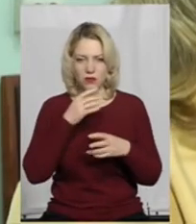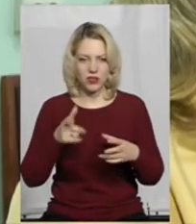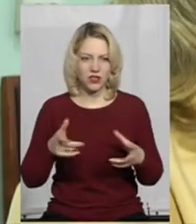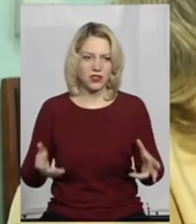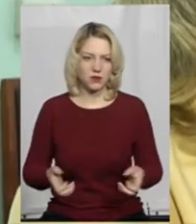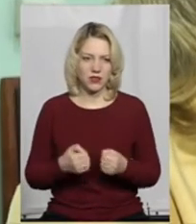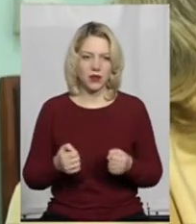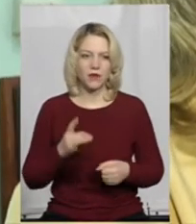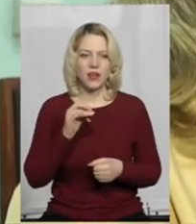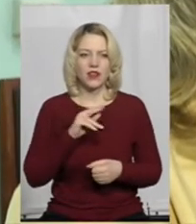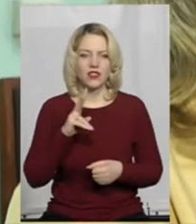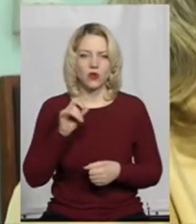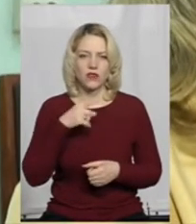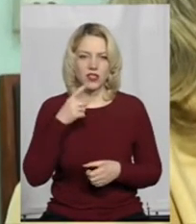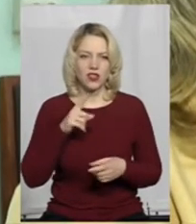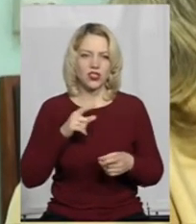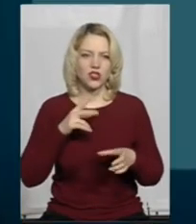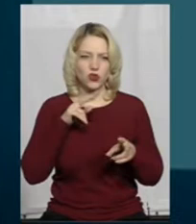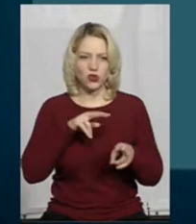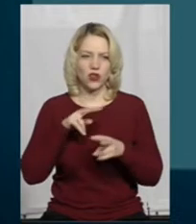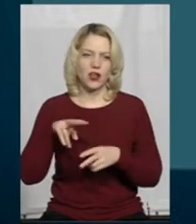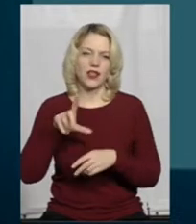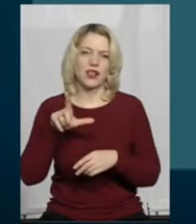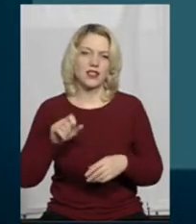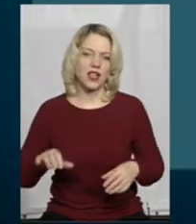Микола Речковський, каже, доглядає за кіньми добре.